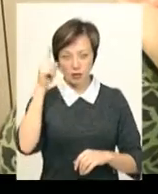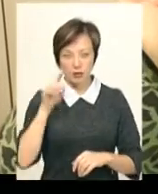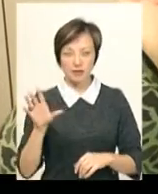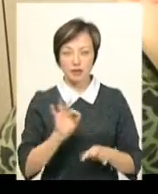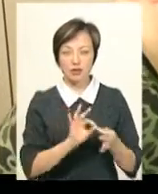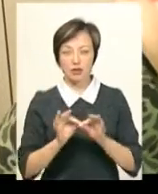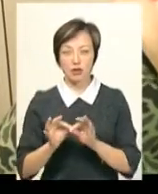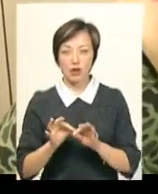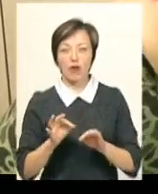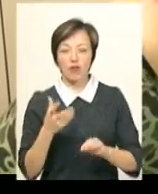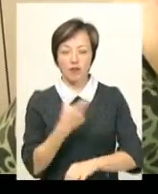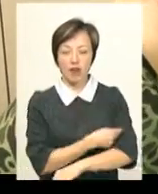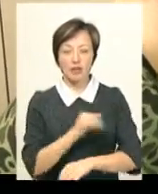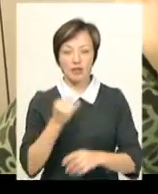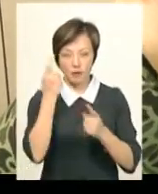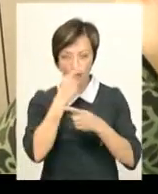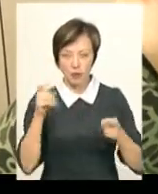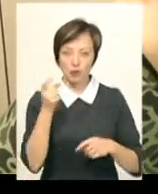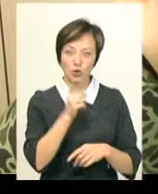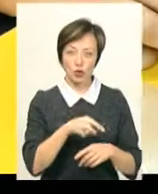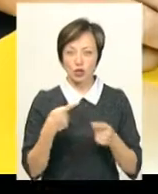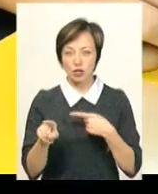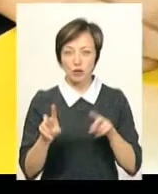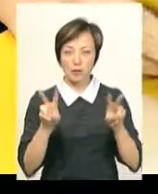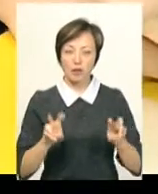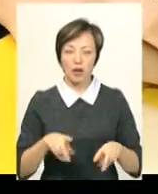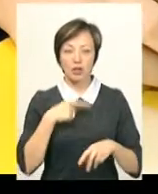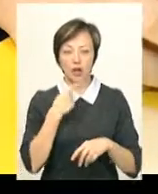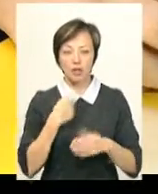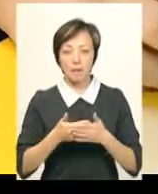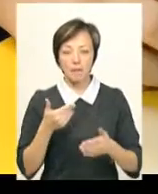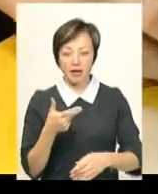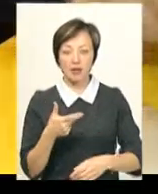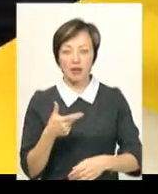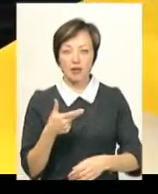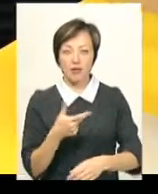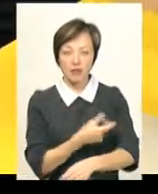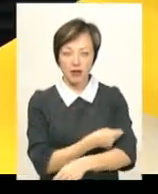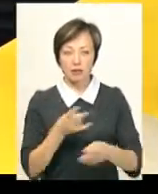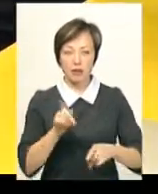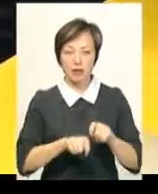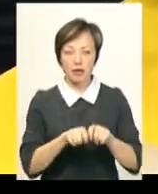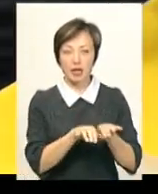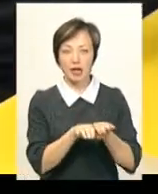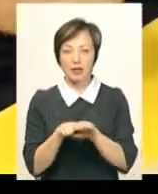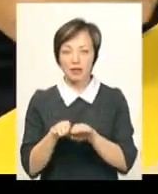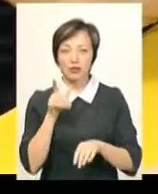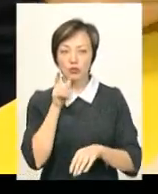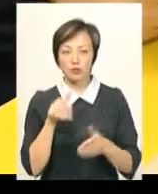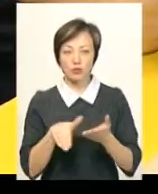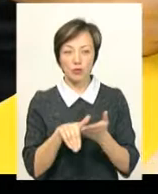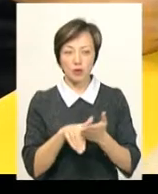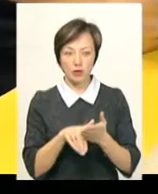усі тонкощі введення інсуліну та інформацію про той чи інший препарат. Каже, перед введенням необхідної дози треба виміряти рівень цукру в крові за